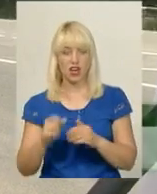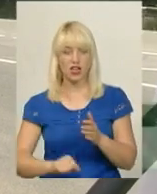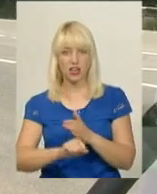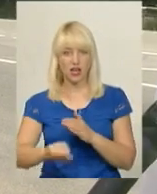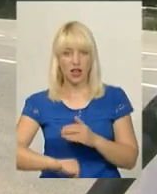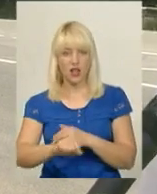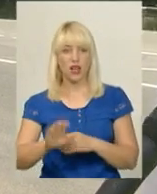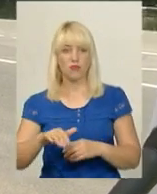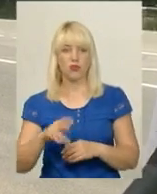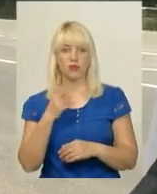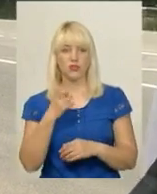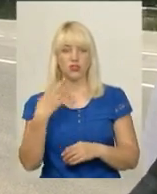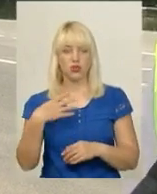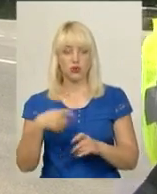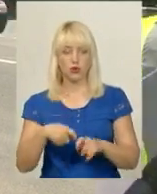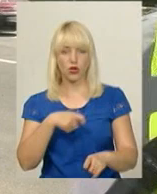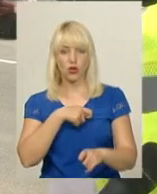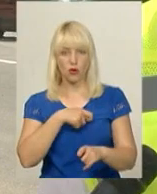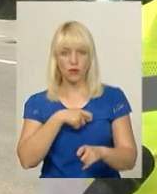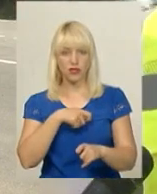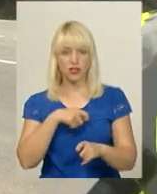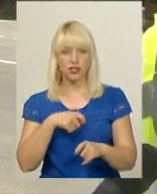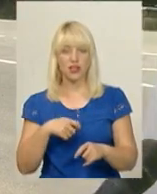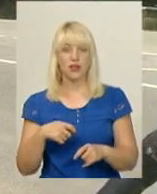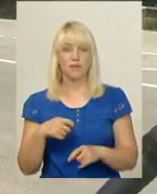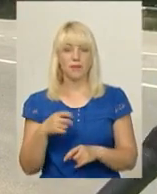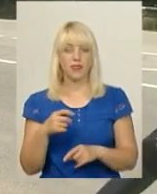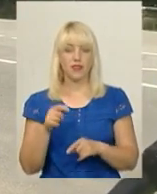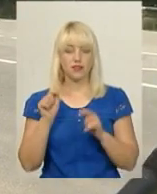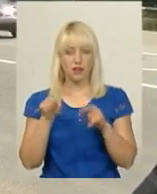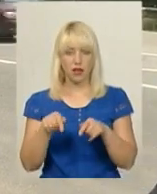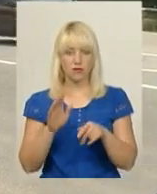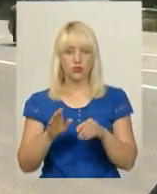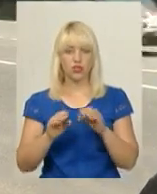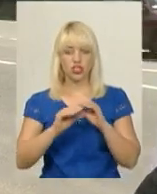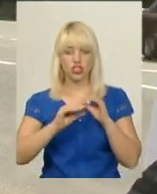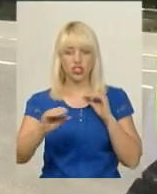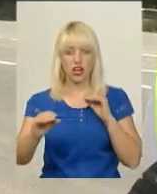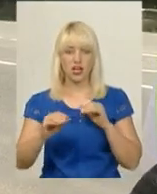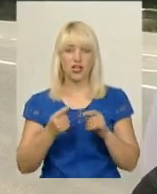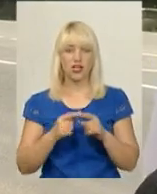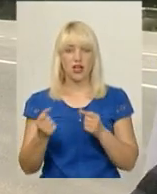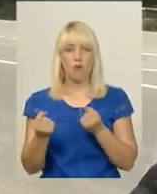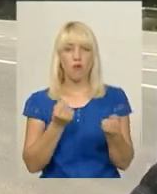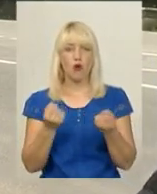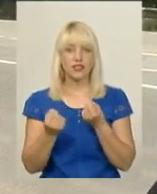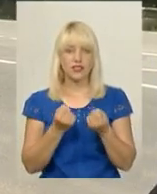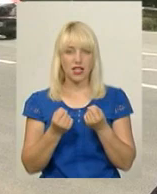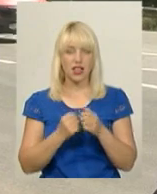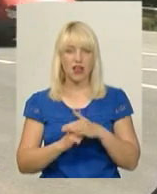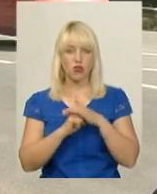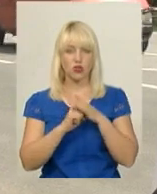Далі на 240 кілометрі влаштовується шар з регенерації посилення основи. На